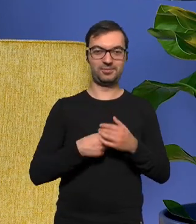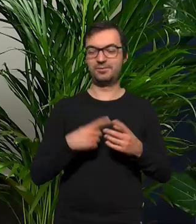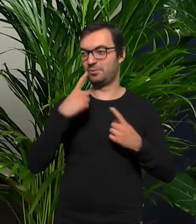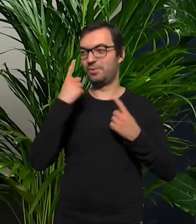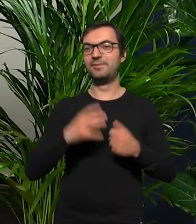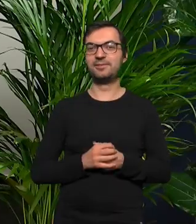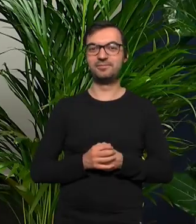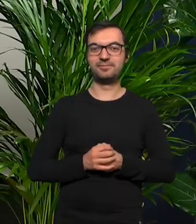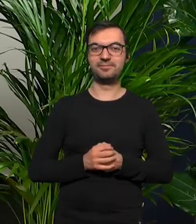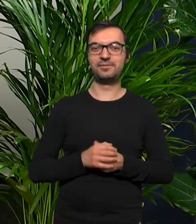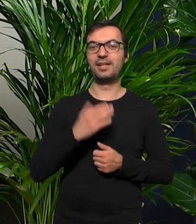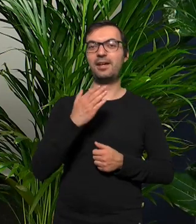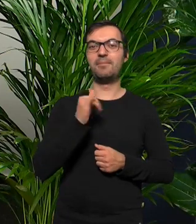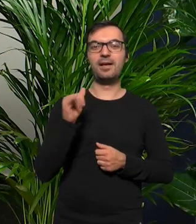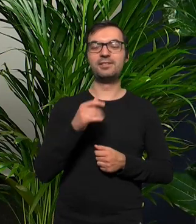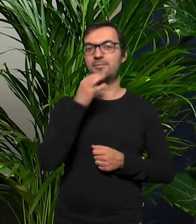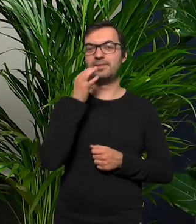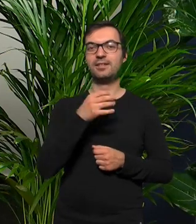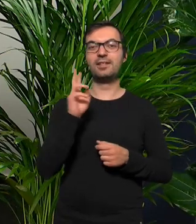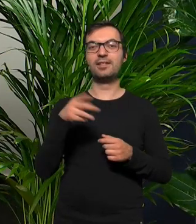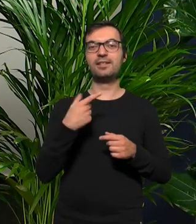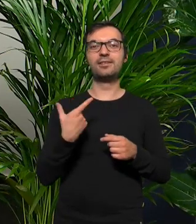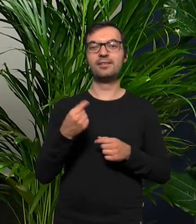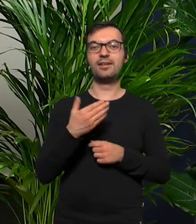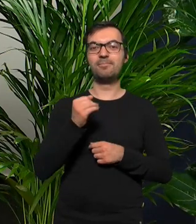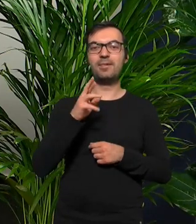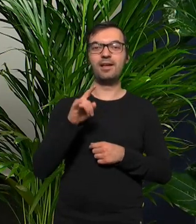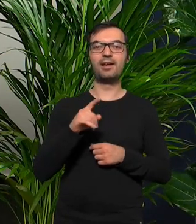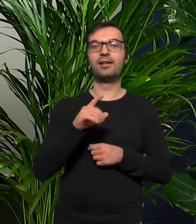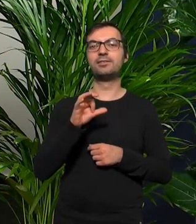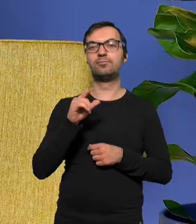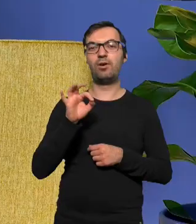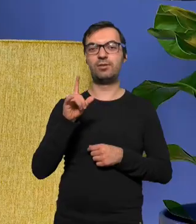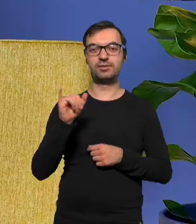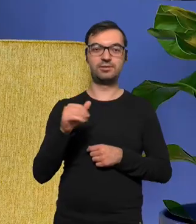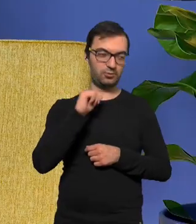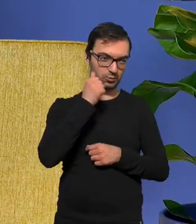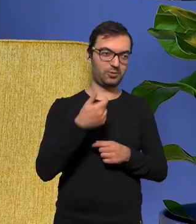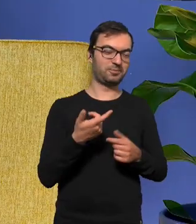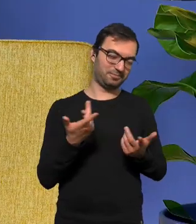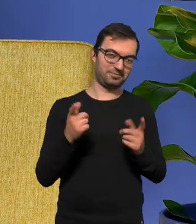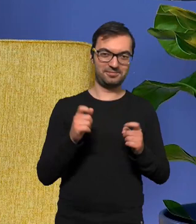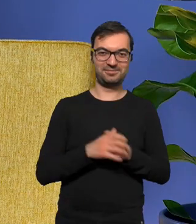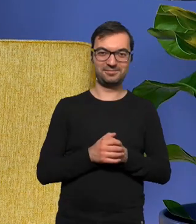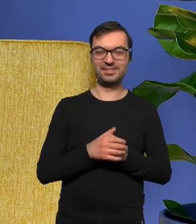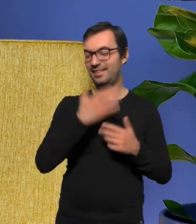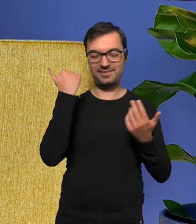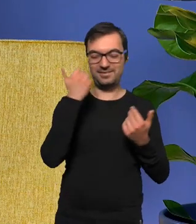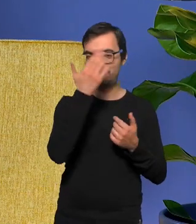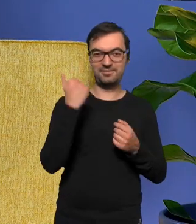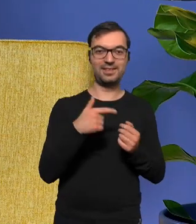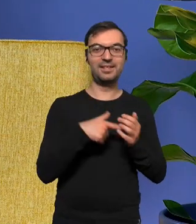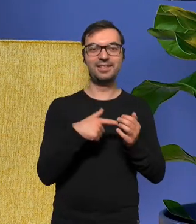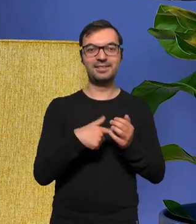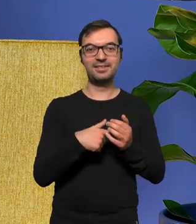fantastyczna Maciej Pietrowski dopytuje kiedy duet z Mary z Polski no jutro no nie nie wiem